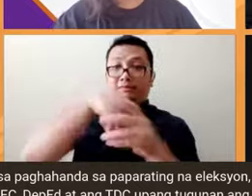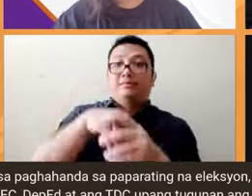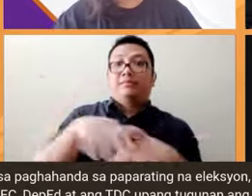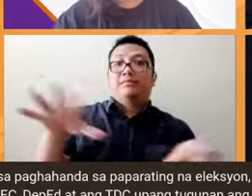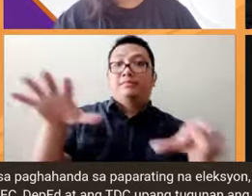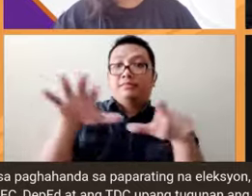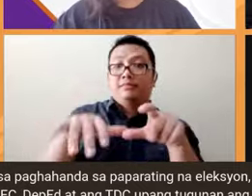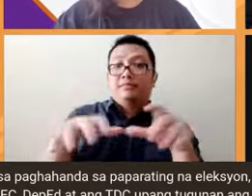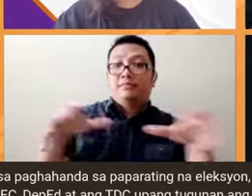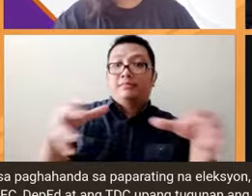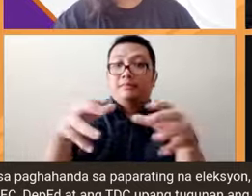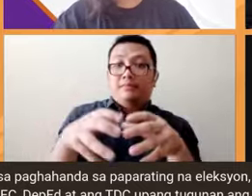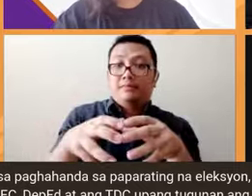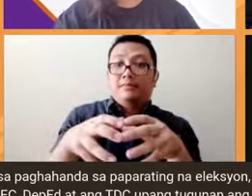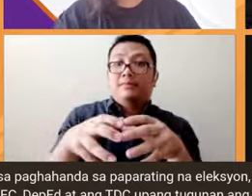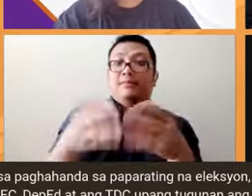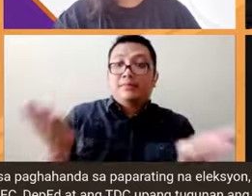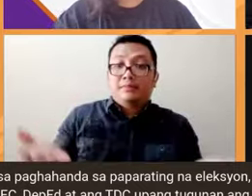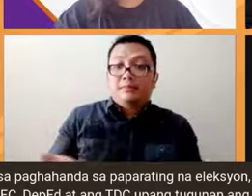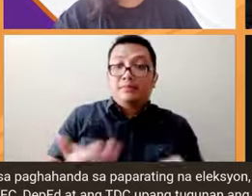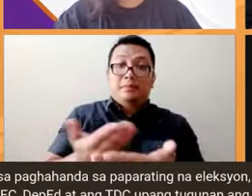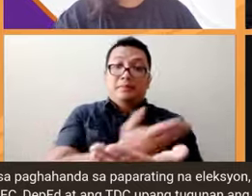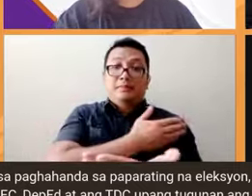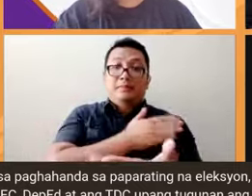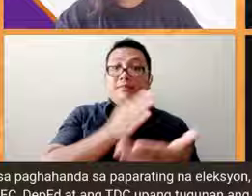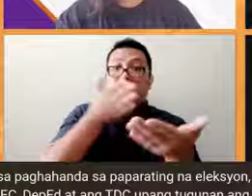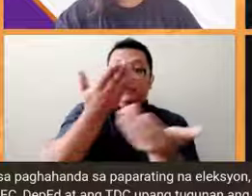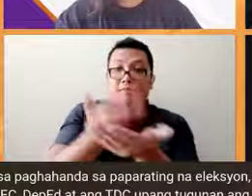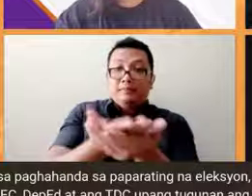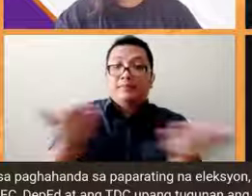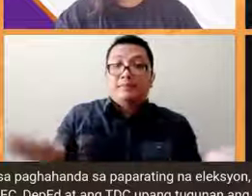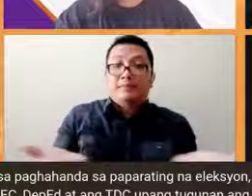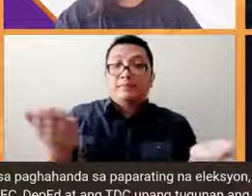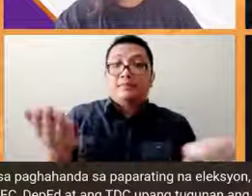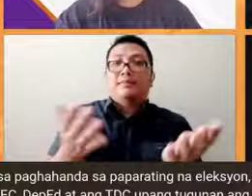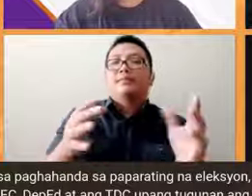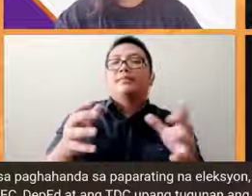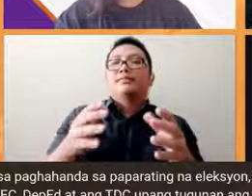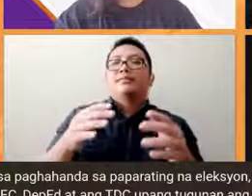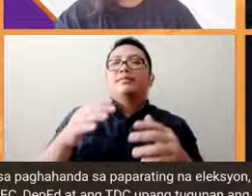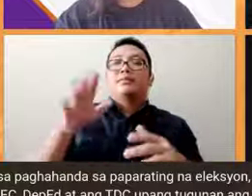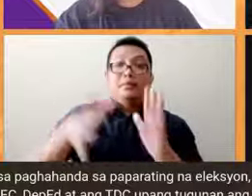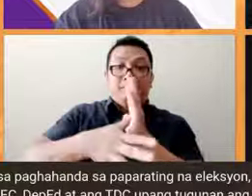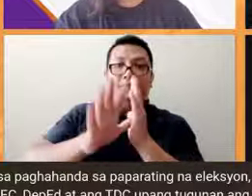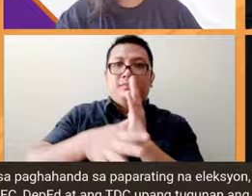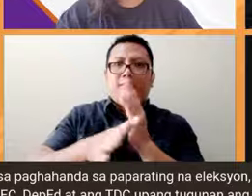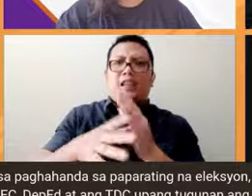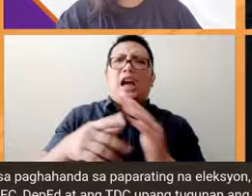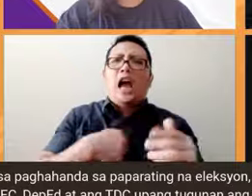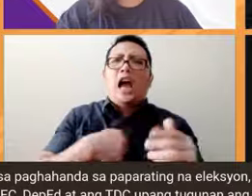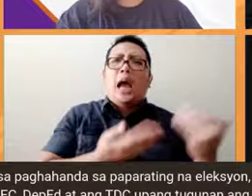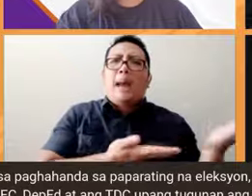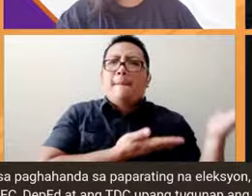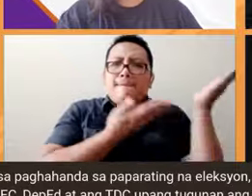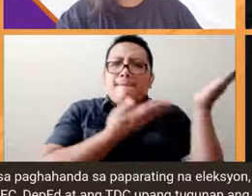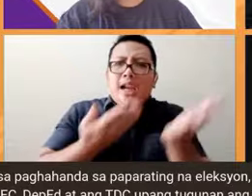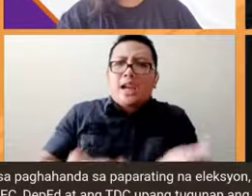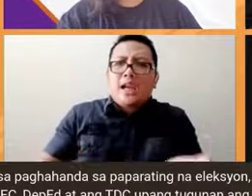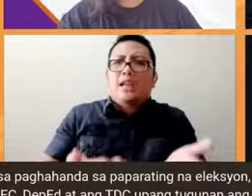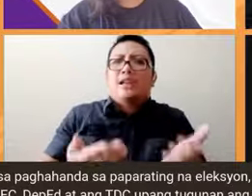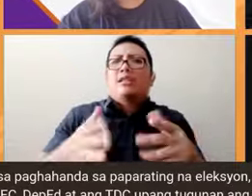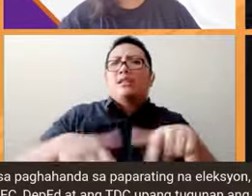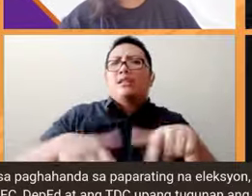to being here sa Comelec vulnerable sectors office binitbit ko ang disability